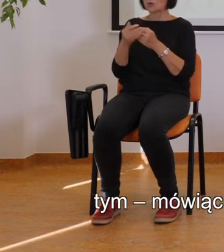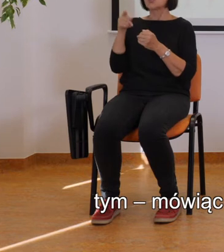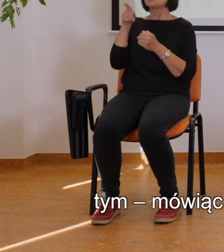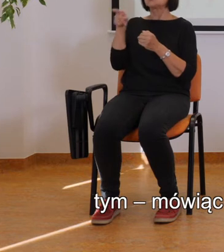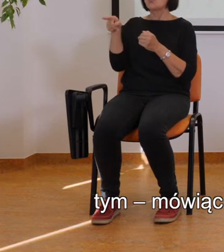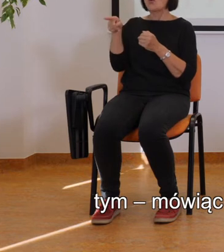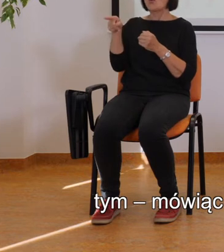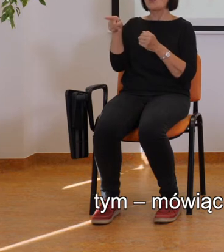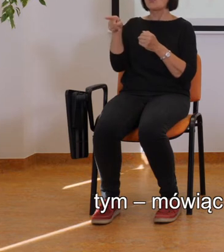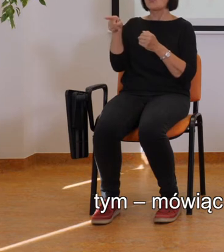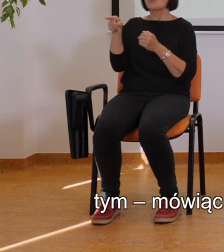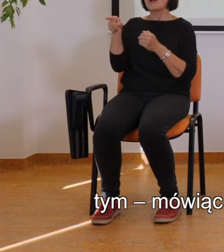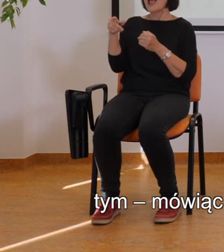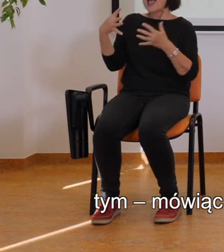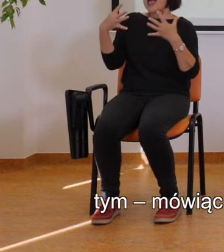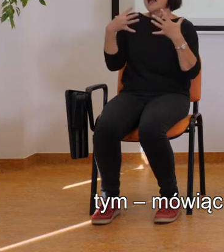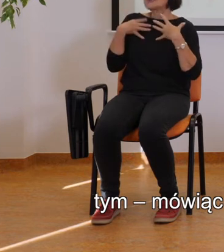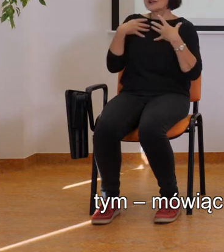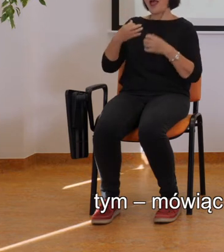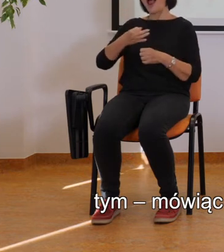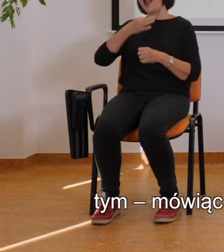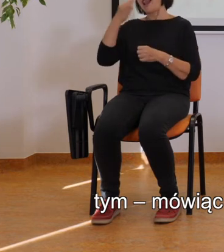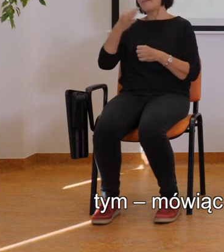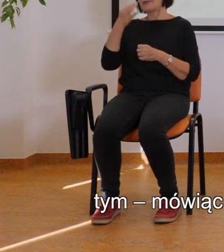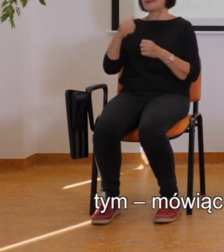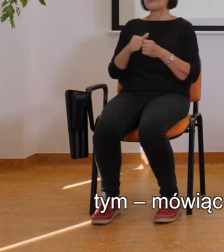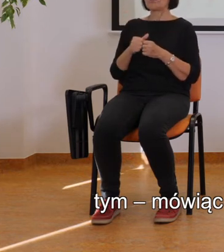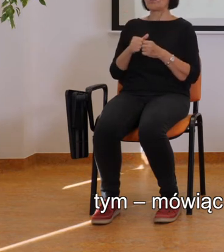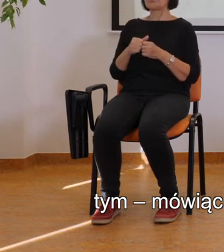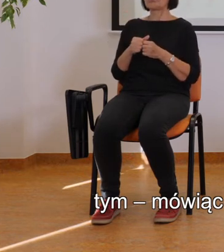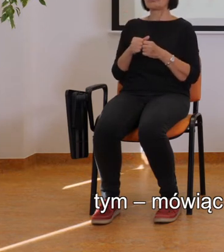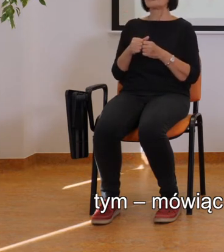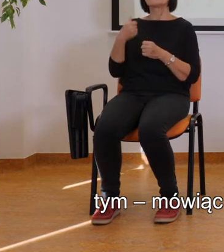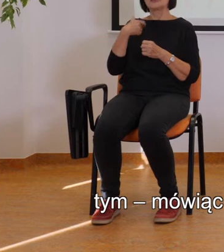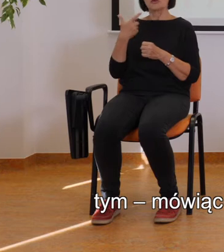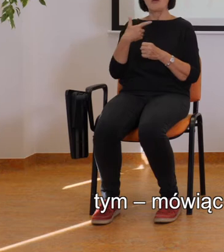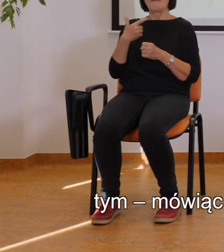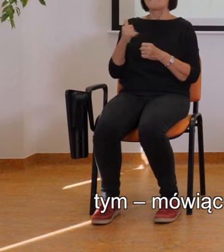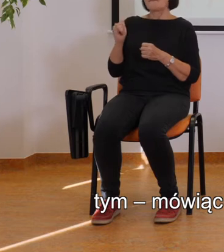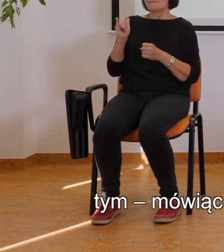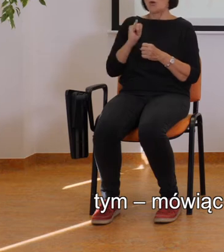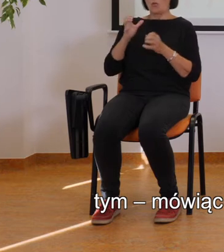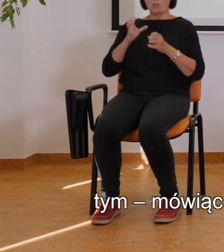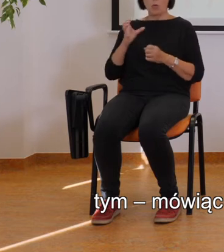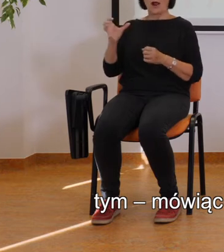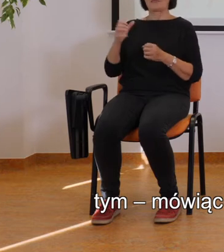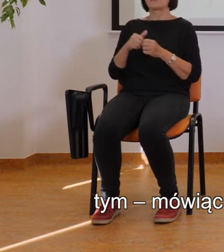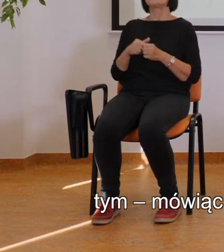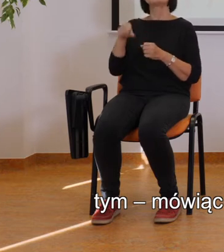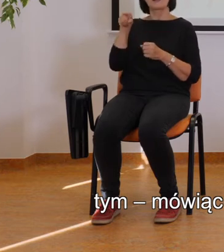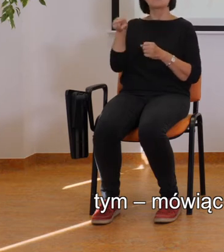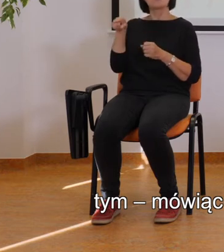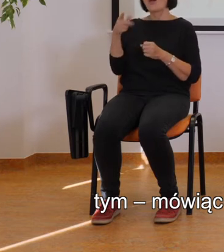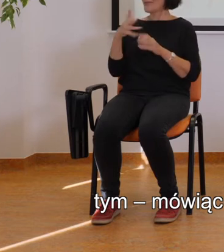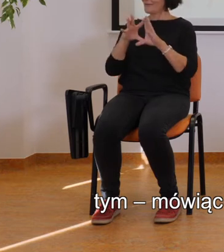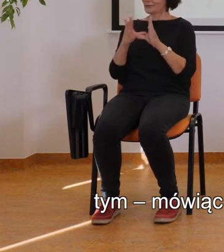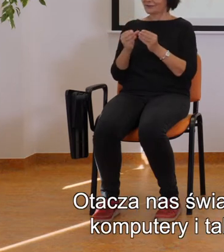tym mówiąc krótko, żyje nam się lepiej i bardziej dostatnio. Ale to jeszcze